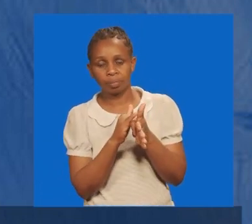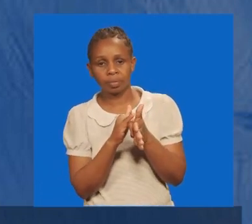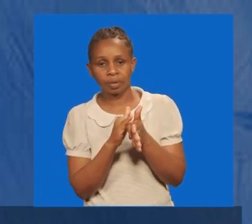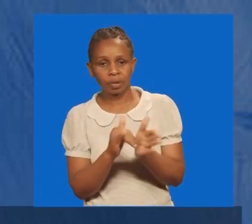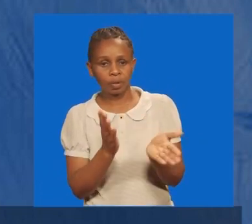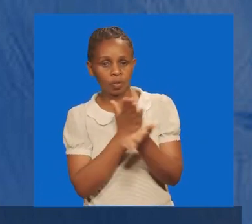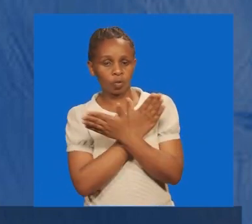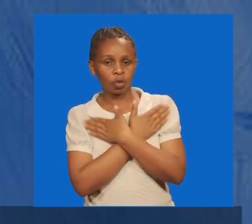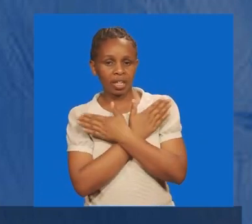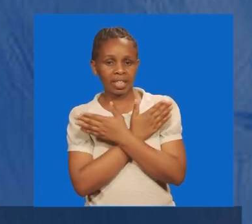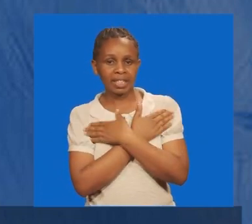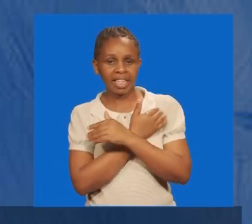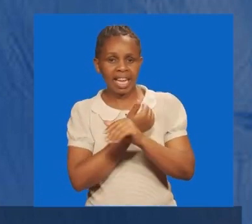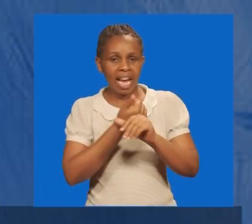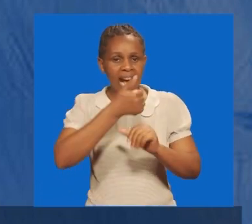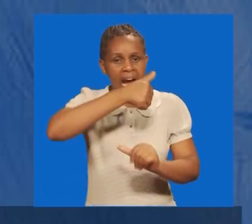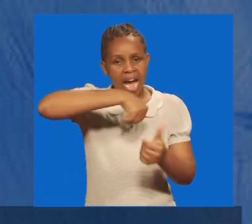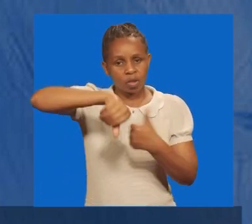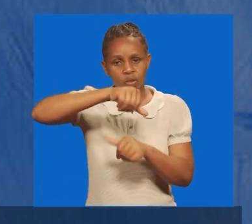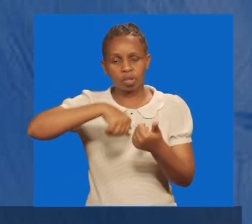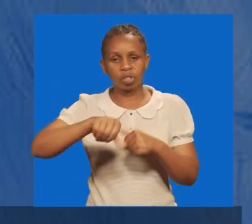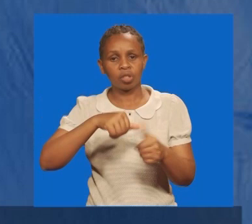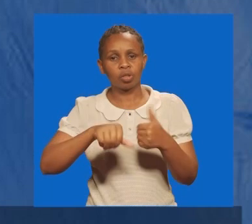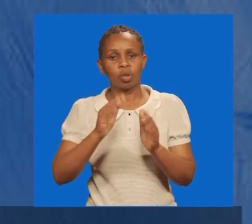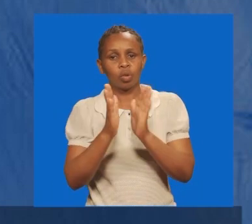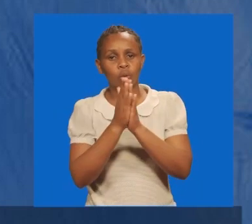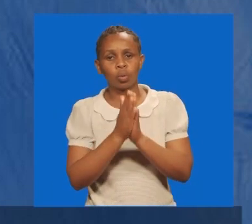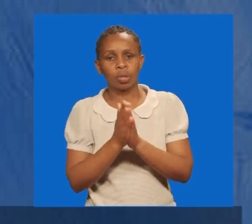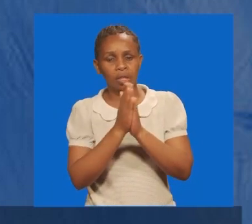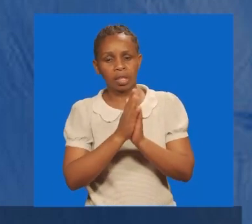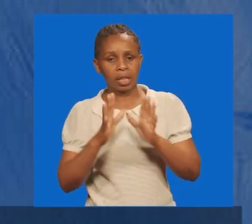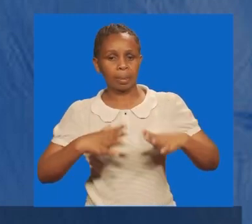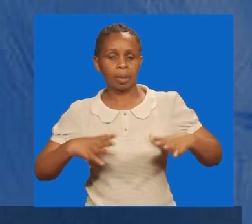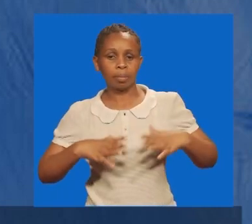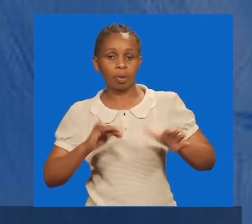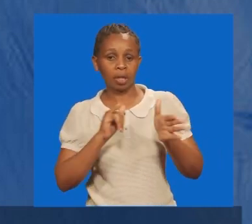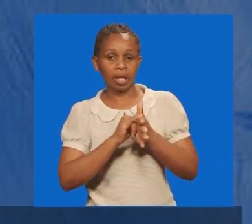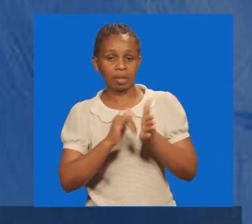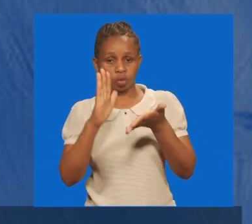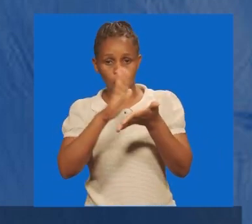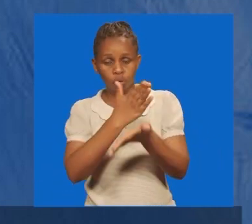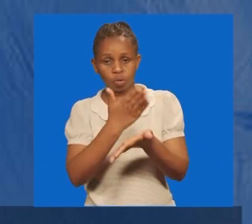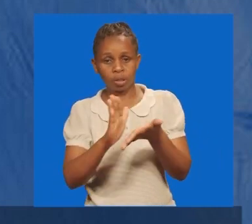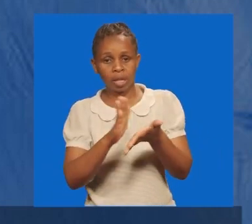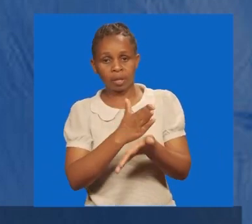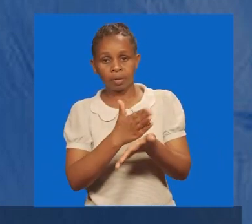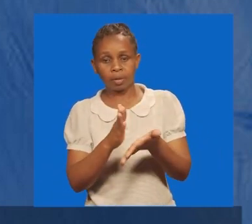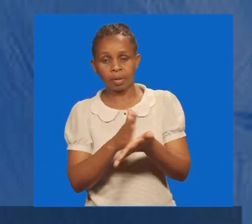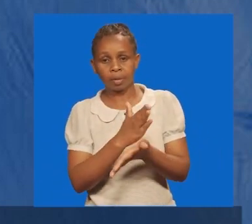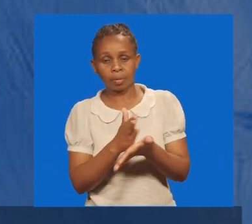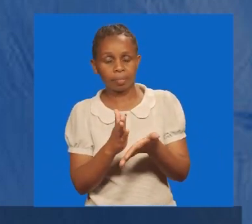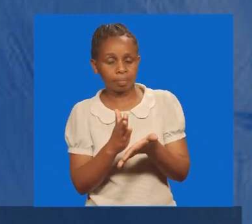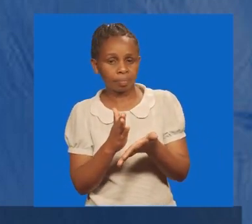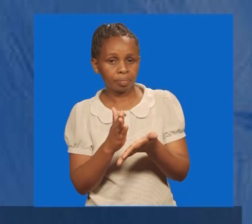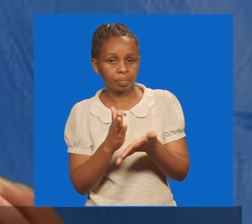friendly association, especially with the people you share. you shared